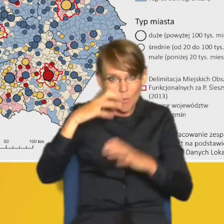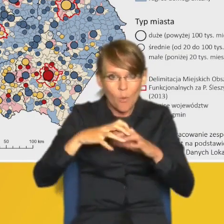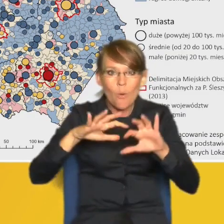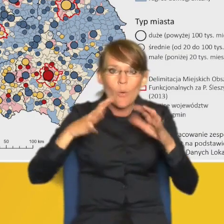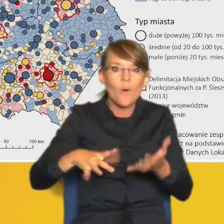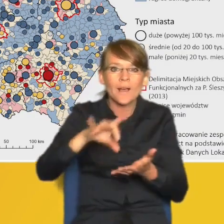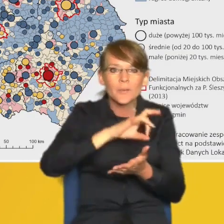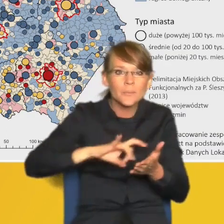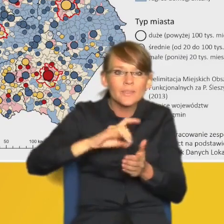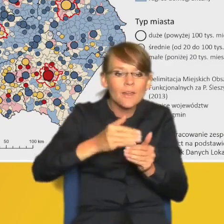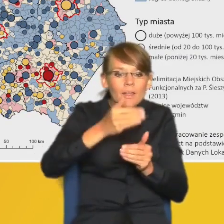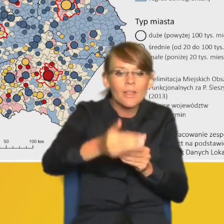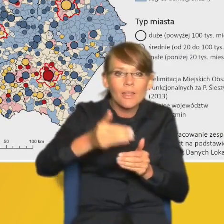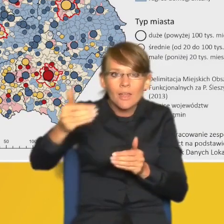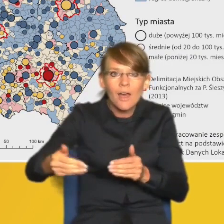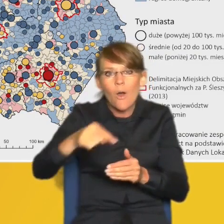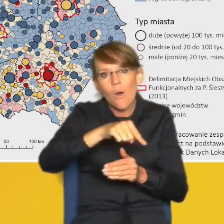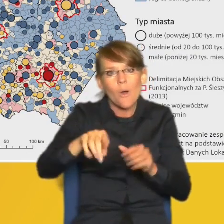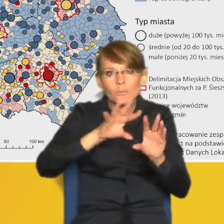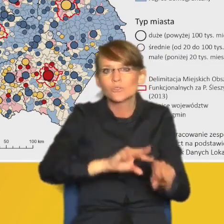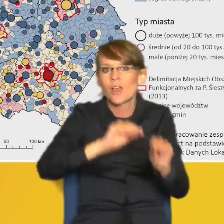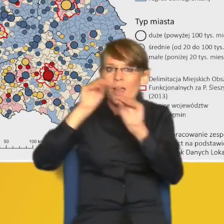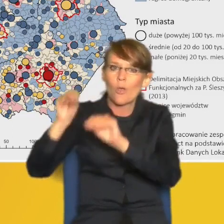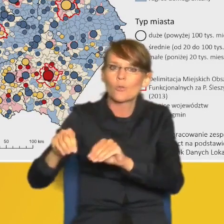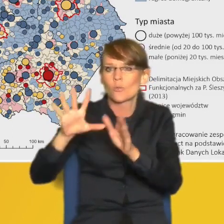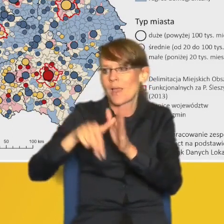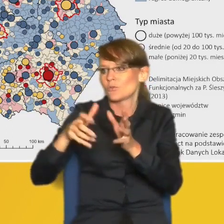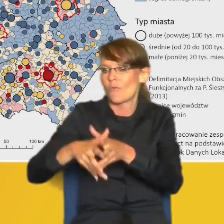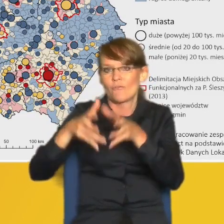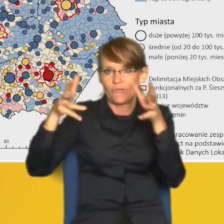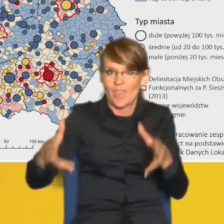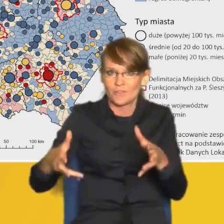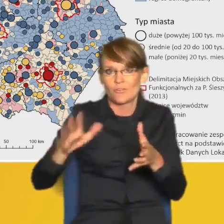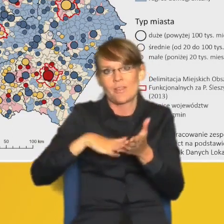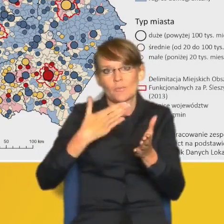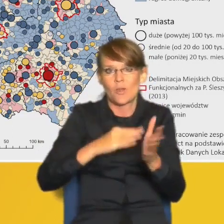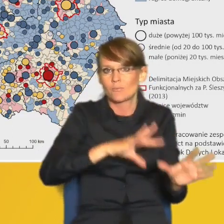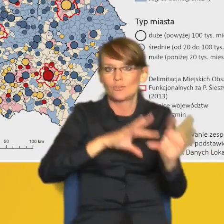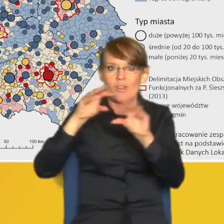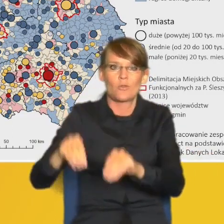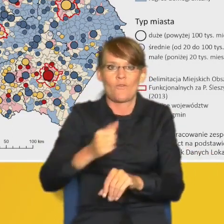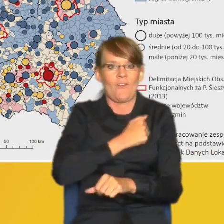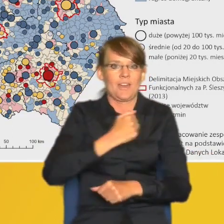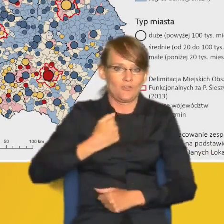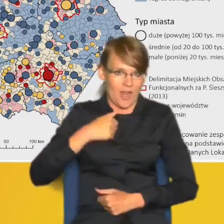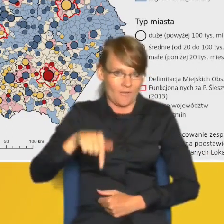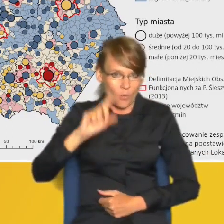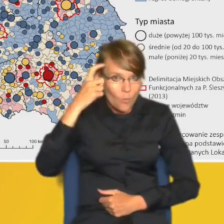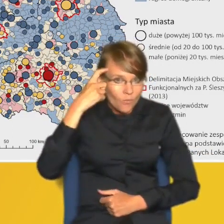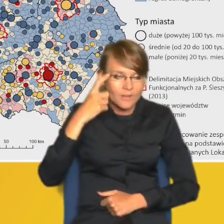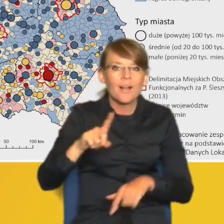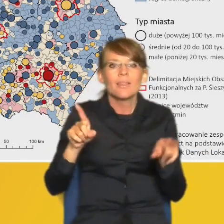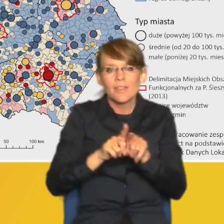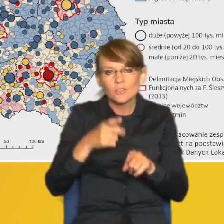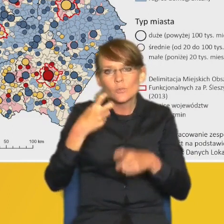czy gmin peryferyjnych do większych ośrodków miejskich, zwłaszcza Warszawy i postępujące starzenie się